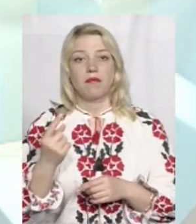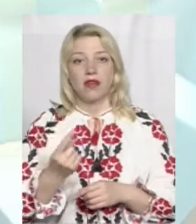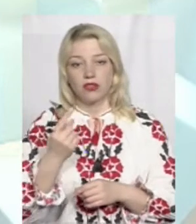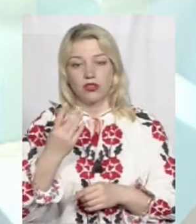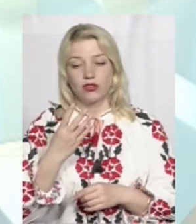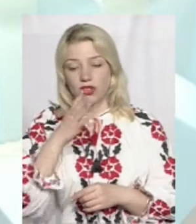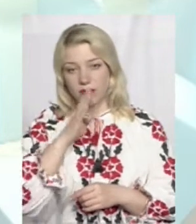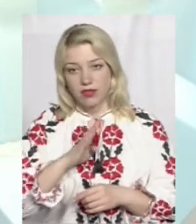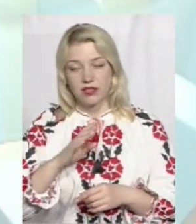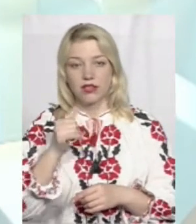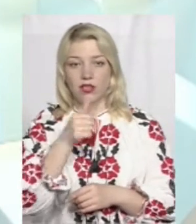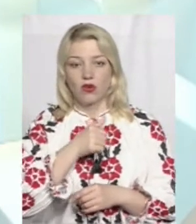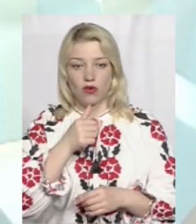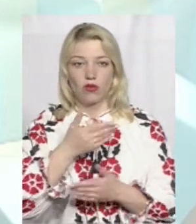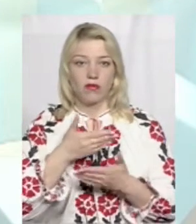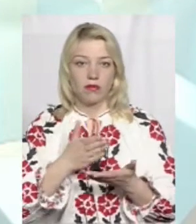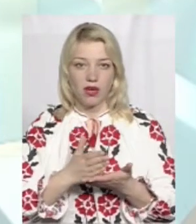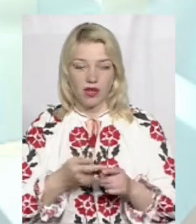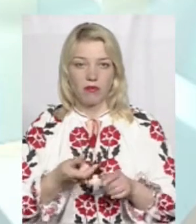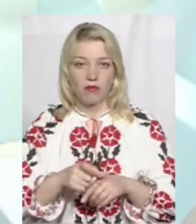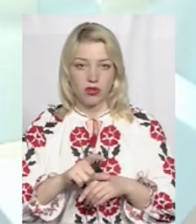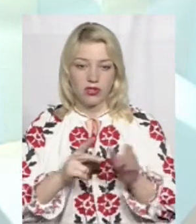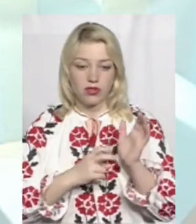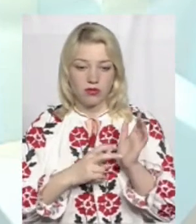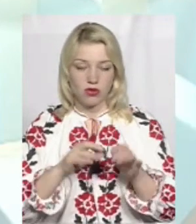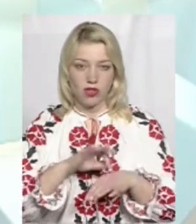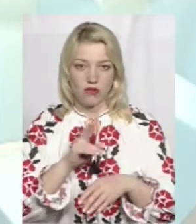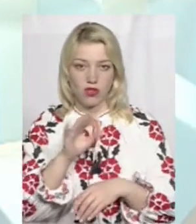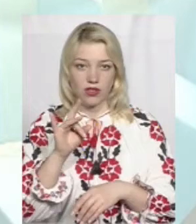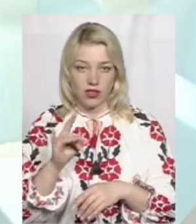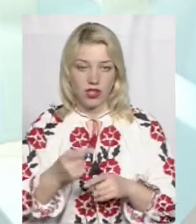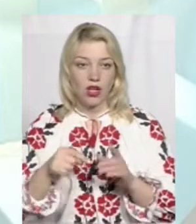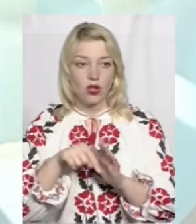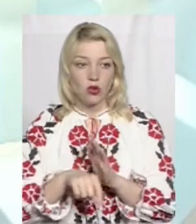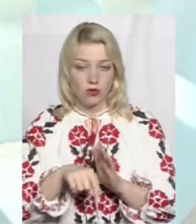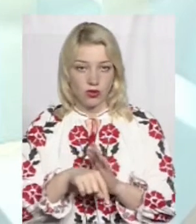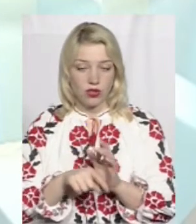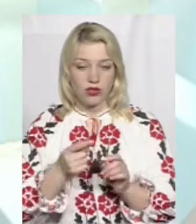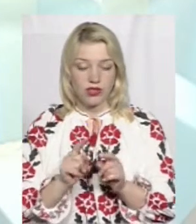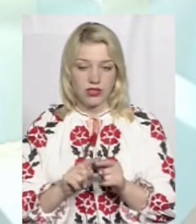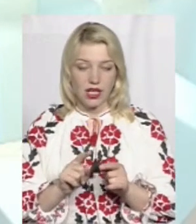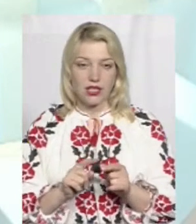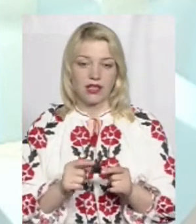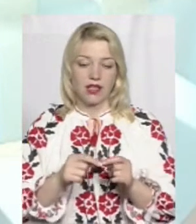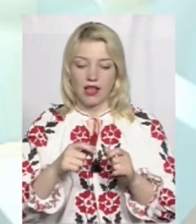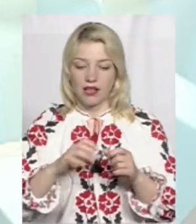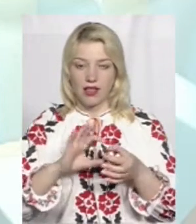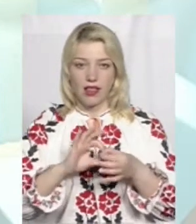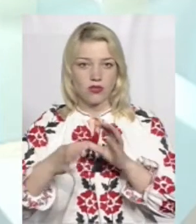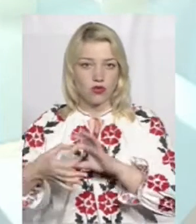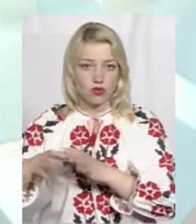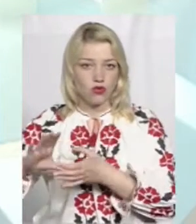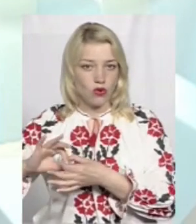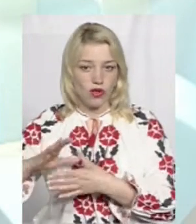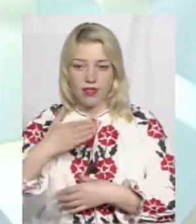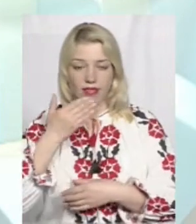місяці року ми маємо понад 700 захворювань на КІР. Тобто цей огоньцюжок, він не припиняється,